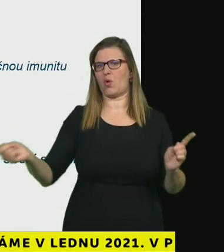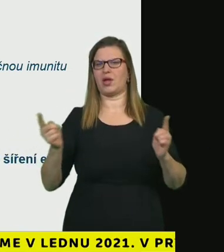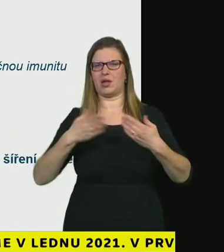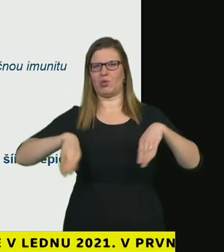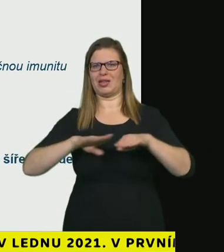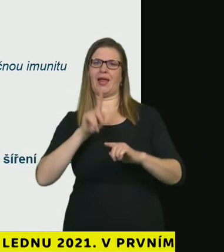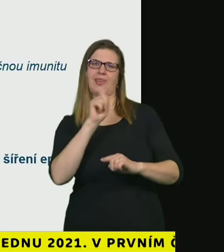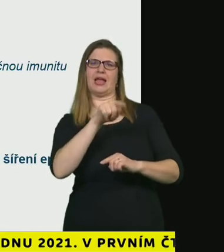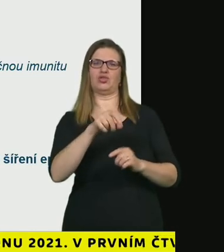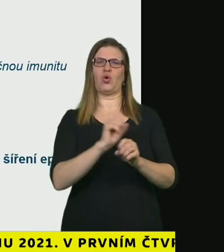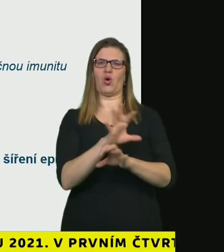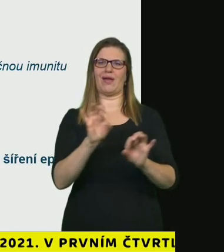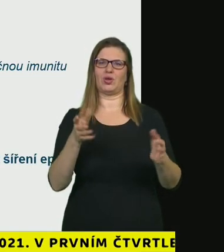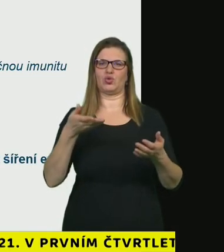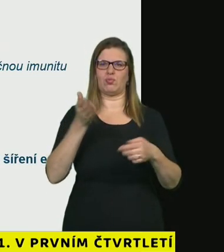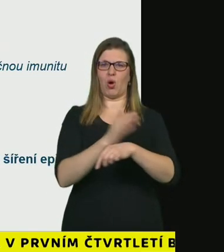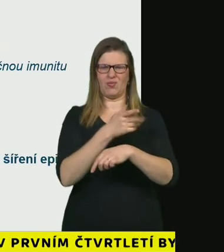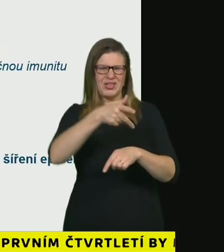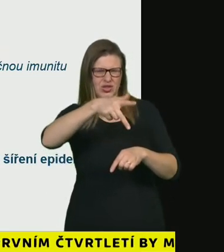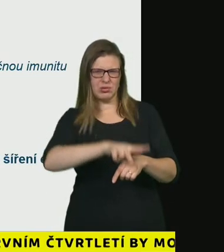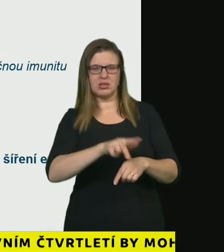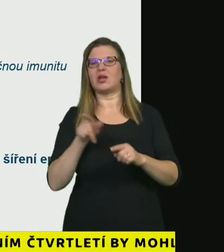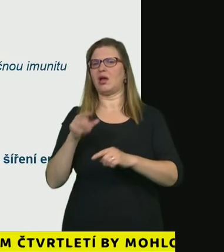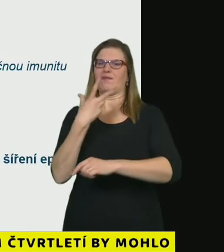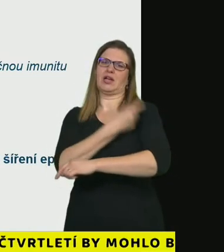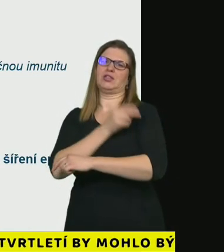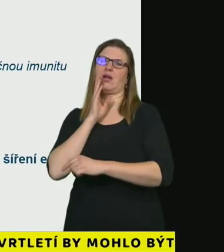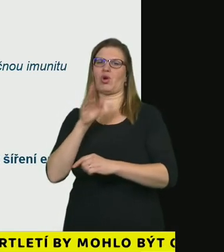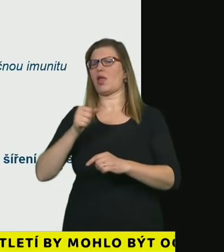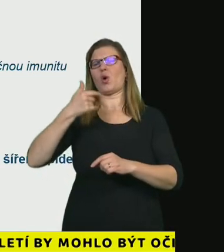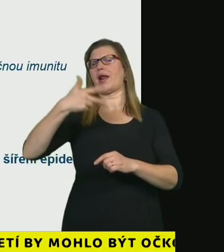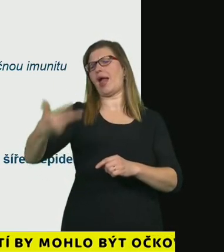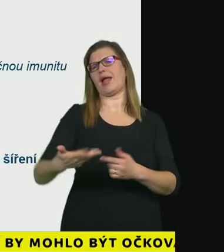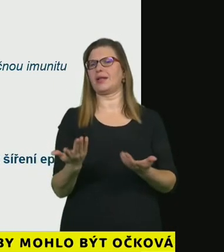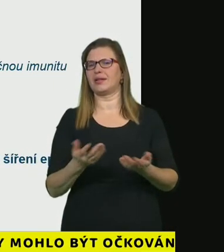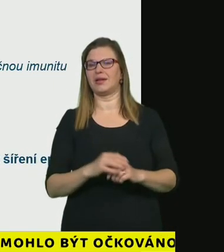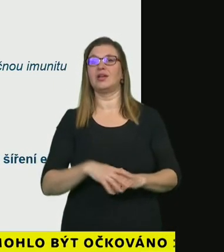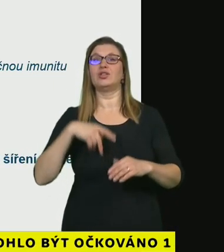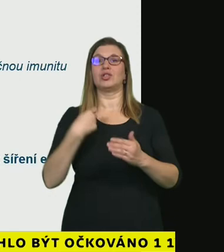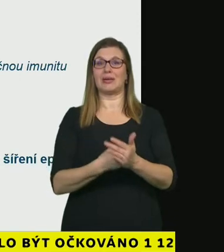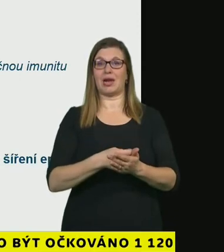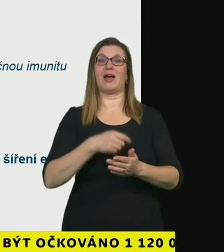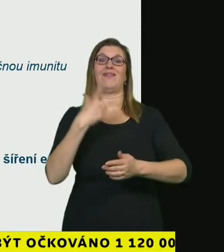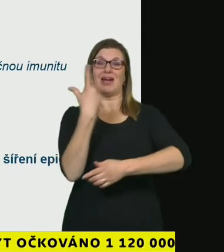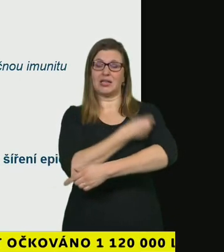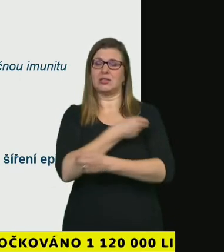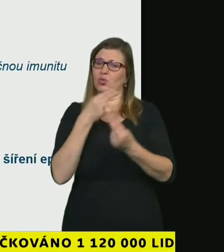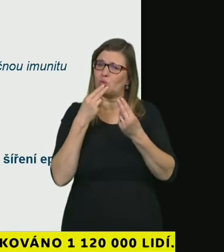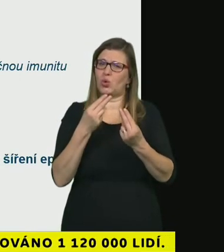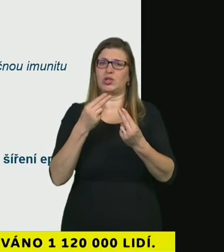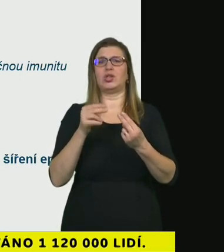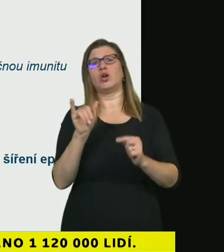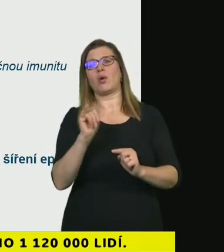znamená že očkování má smysl i pro ty kteří nemoc už prodělali a je to nejefektivnější